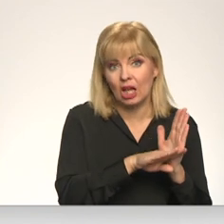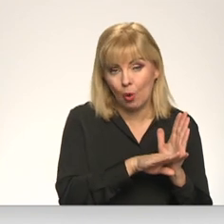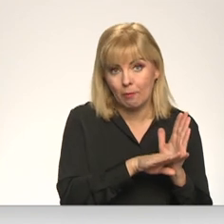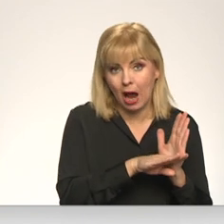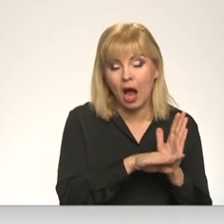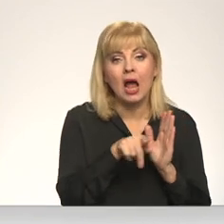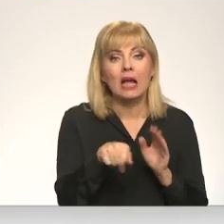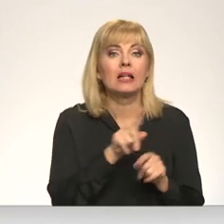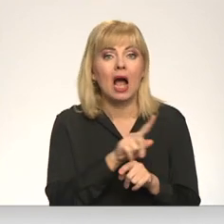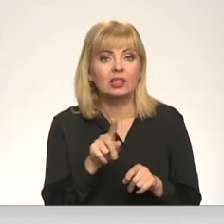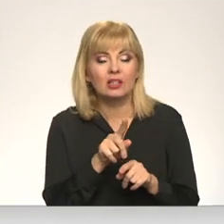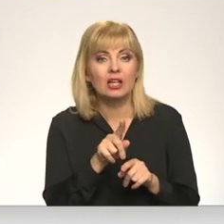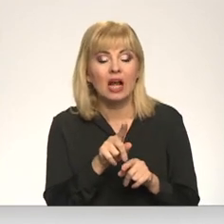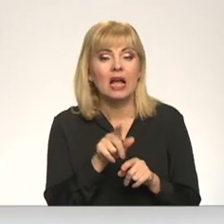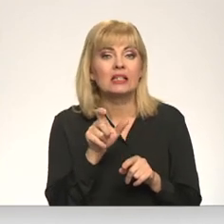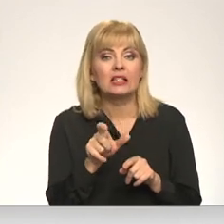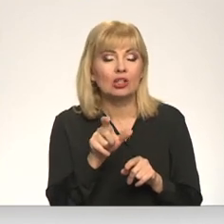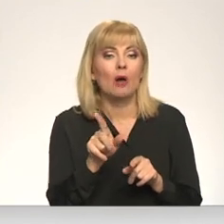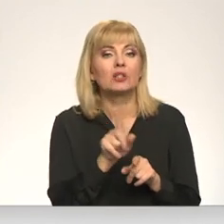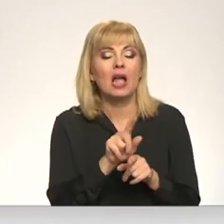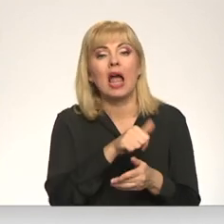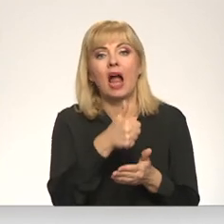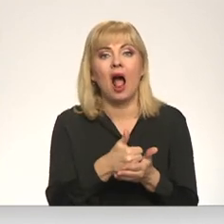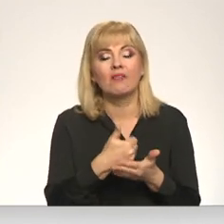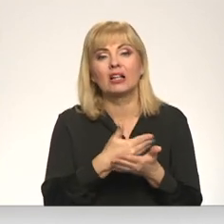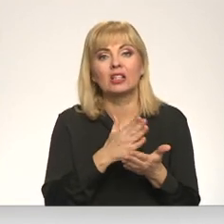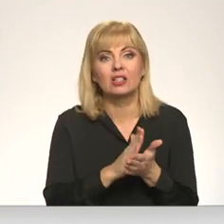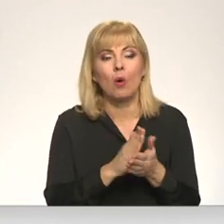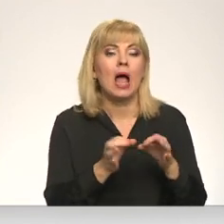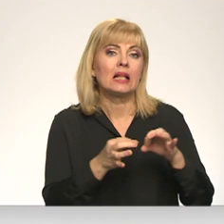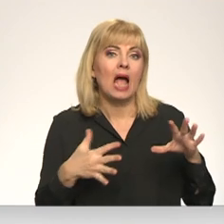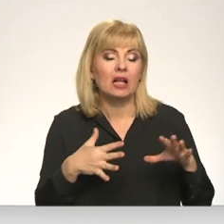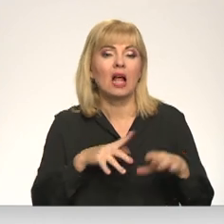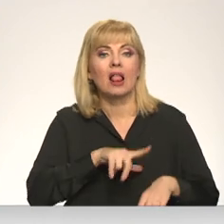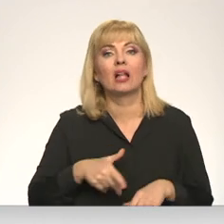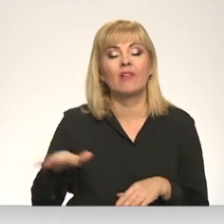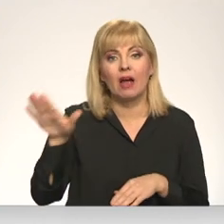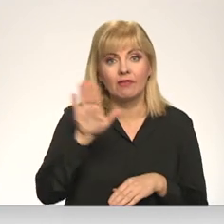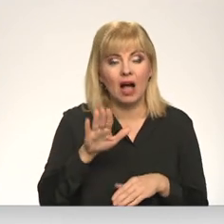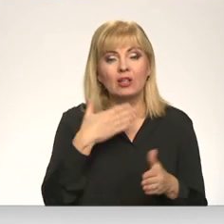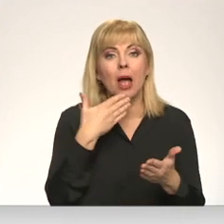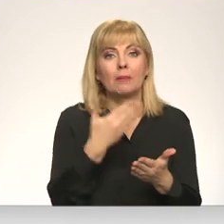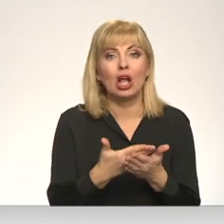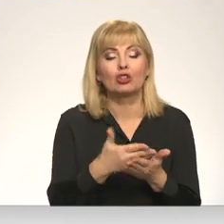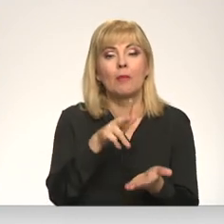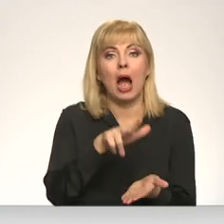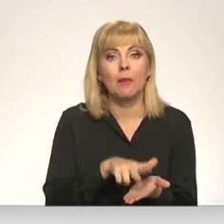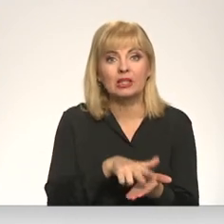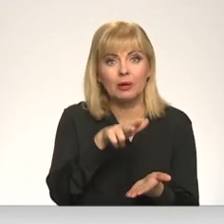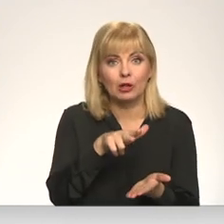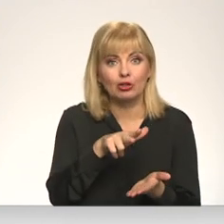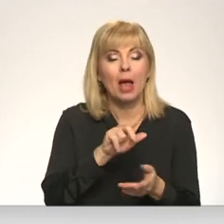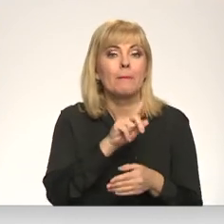Tas ir sinunīms un neatņemama sastāvdaļa neatkrīgajai Latvijas valstī. Priekšlikuma apstiprināšana